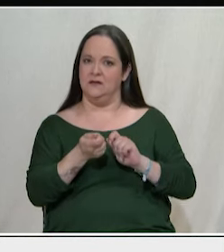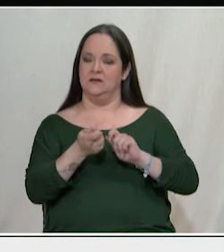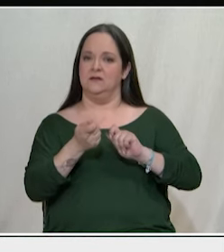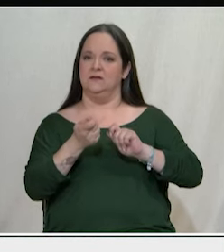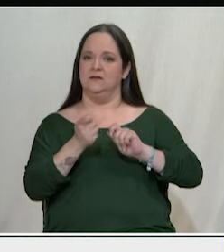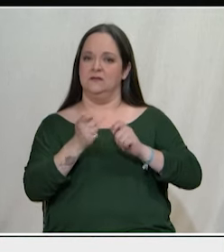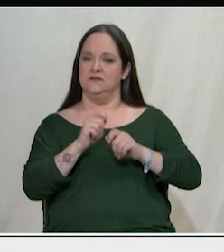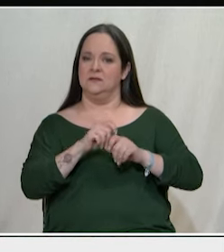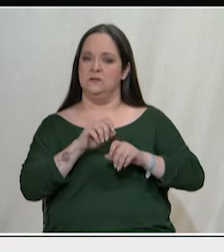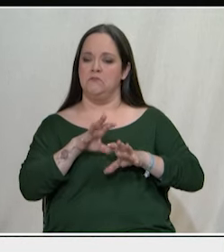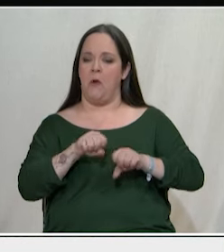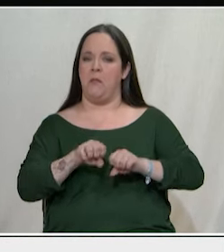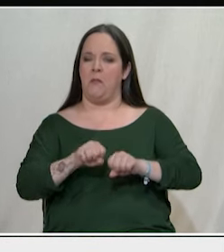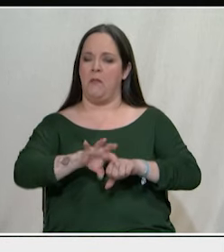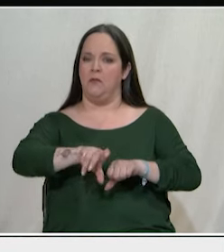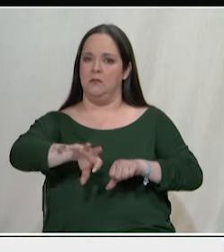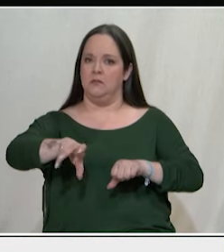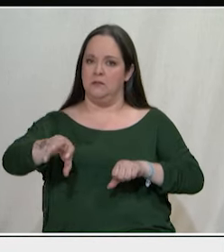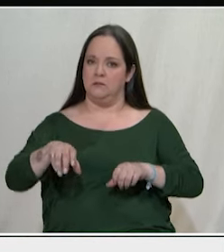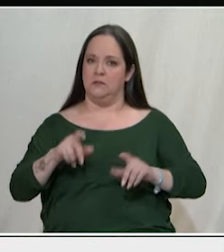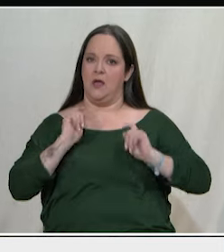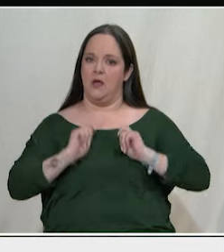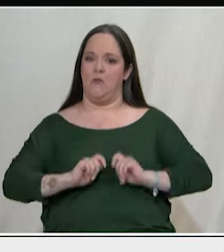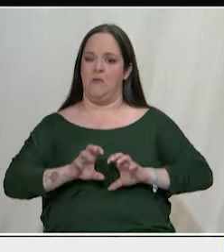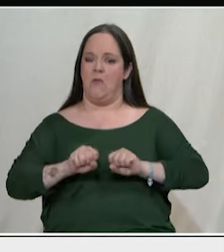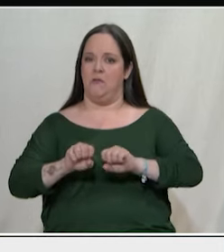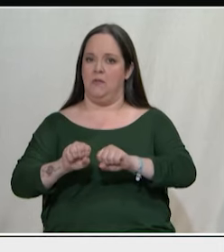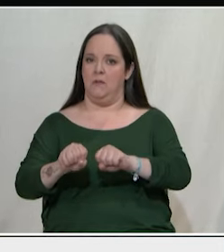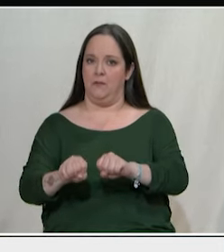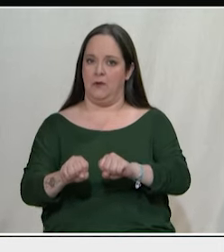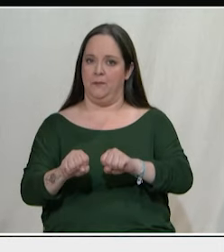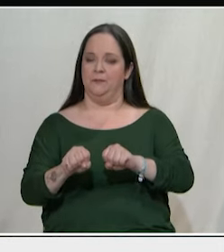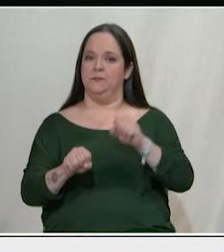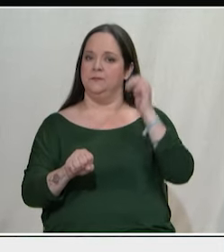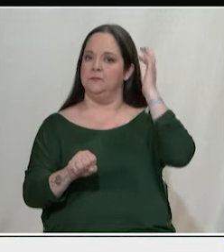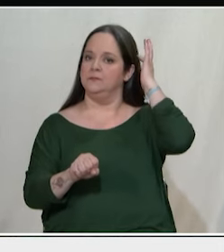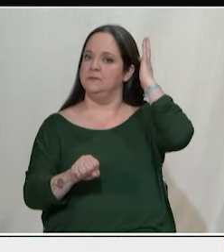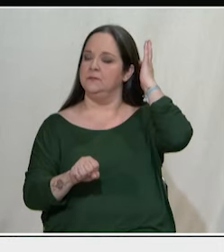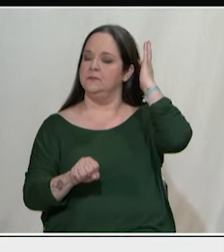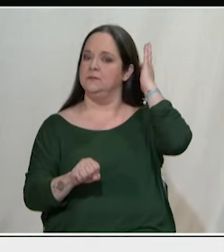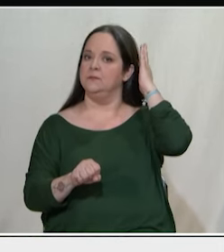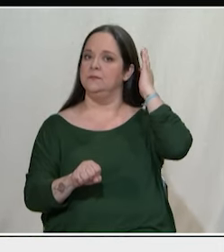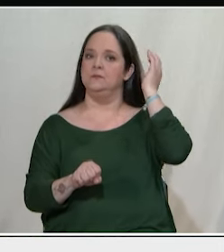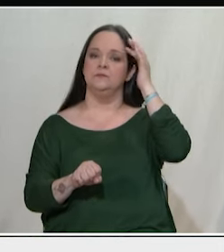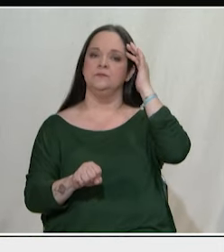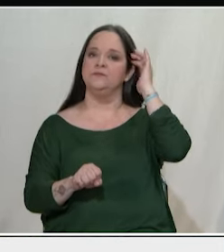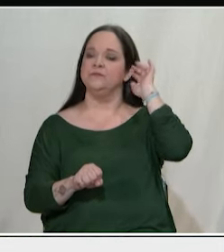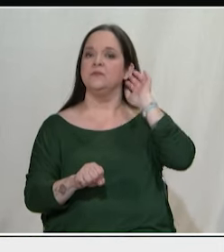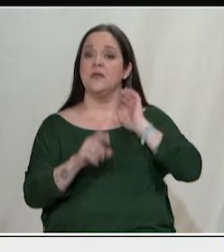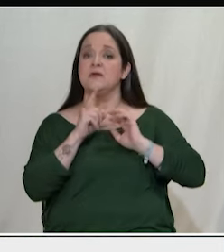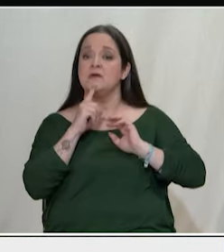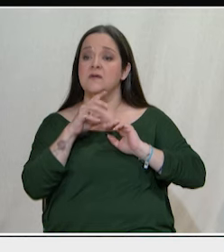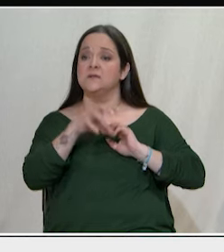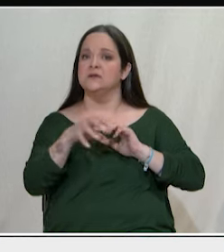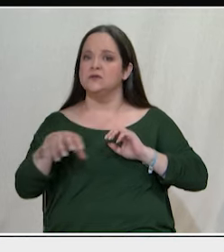λαιλασίας από τις συμπεριαλιστικές οικονομίες της ΕΕΠΑ και της Ευρώπης. Όταν σε αυτές τις χώρες στηρίζονται κάθε